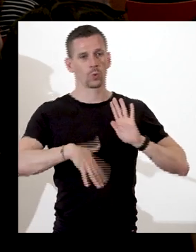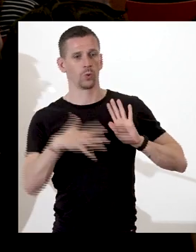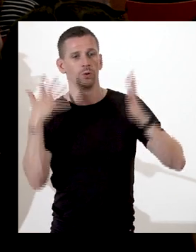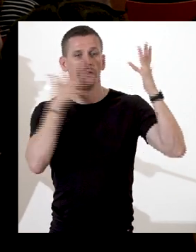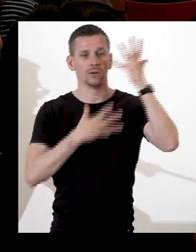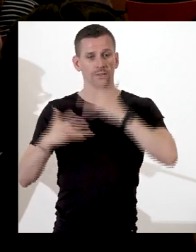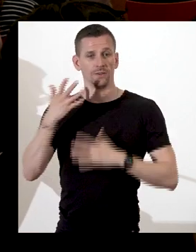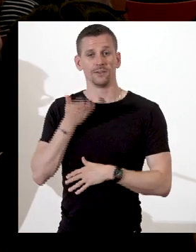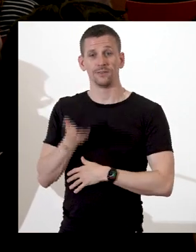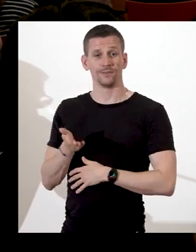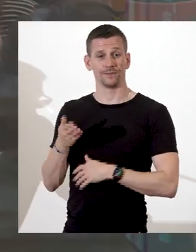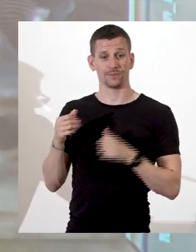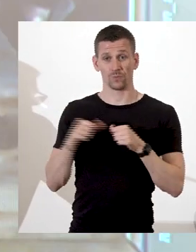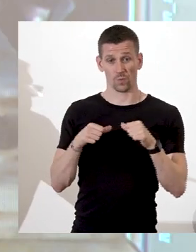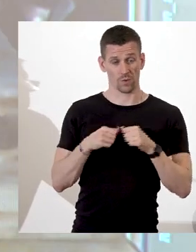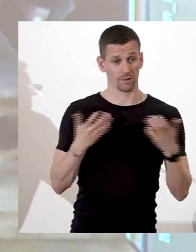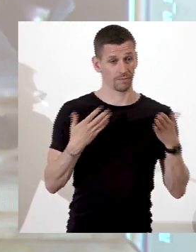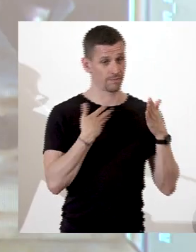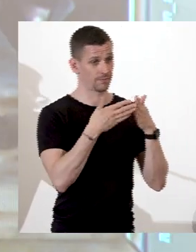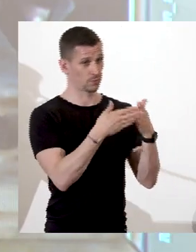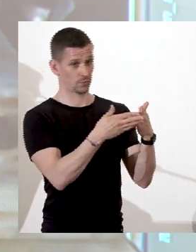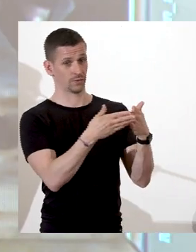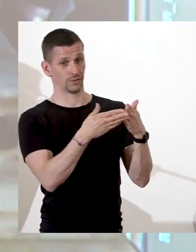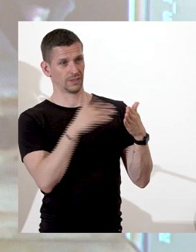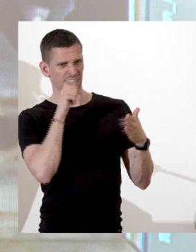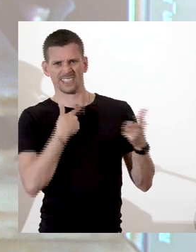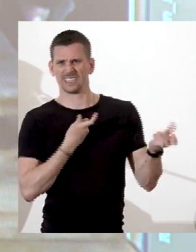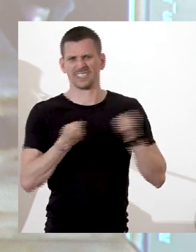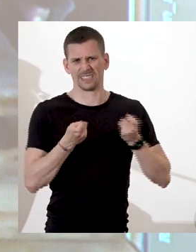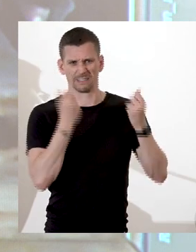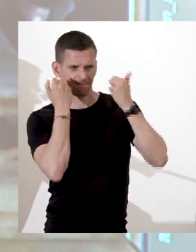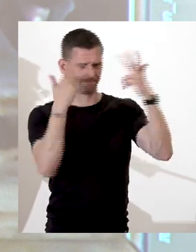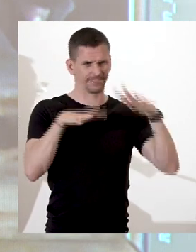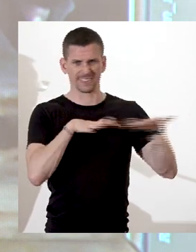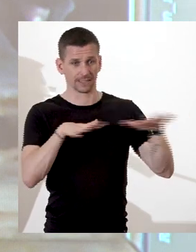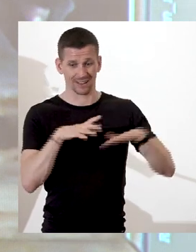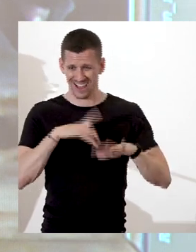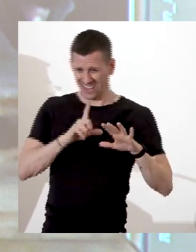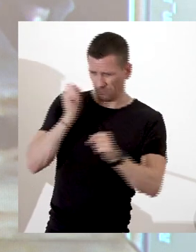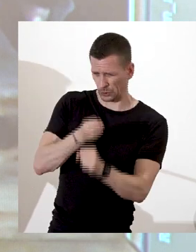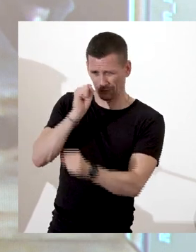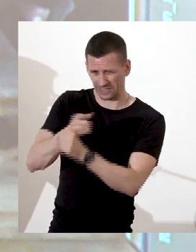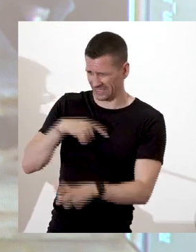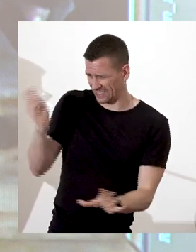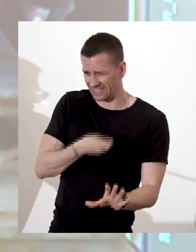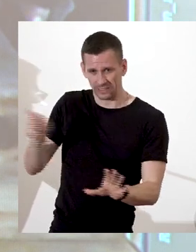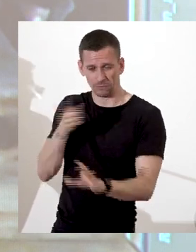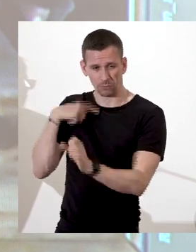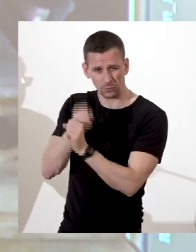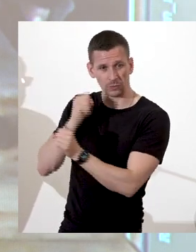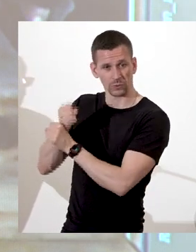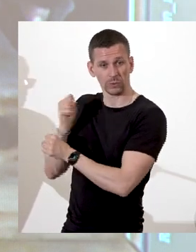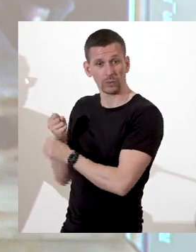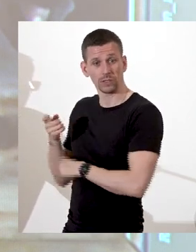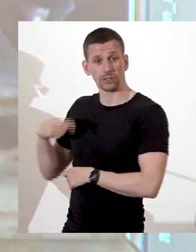reprendre le contrôle du navire. Les punitions contre les meneurs sont alors à la hauteur de la peur ressentie